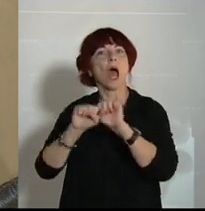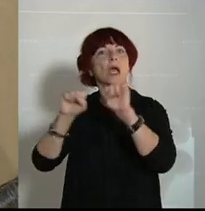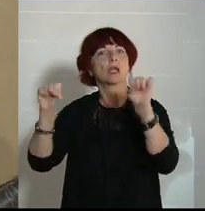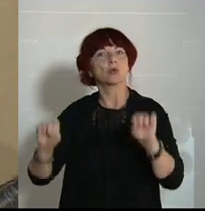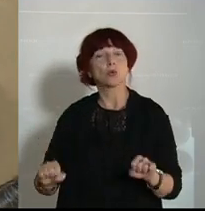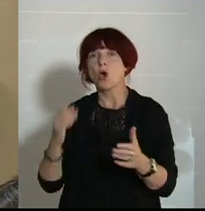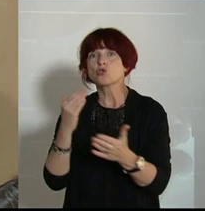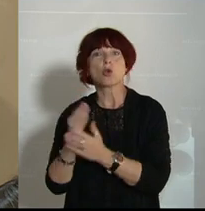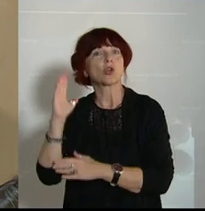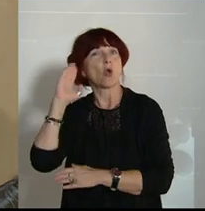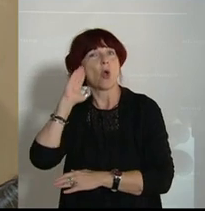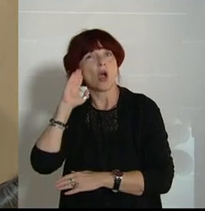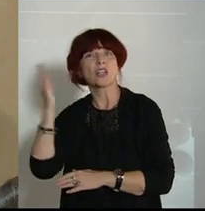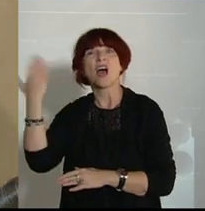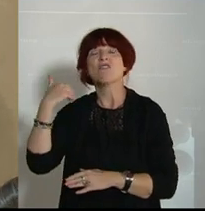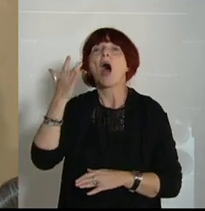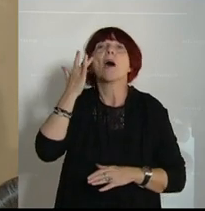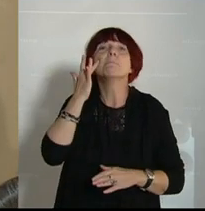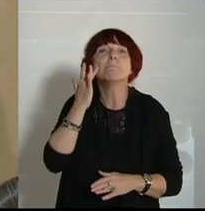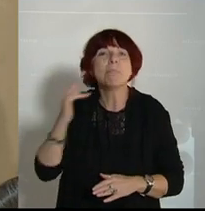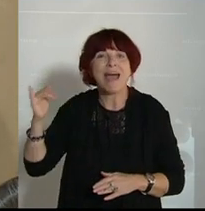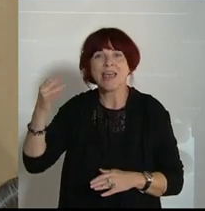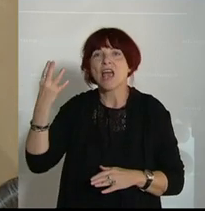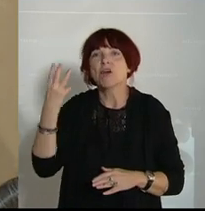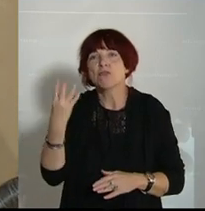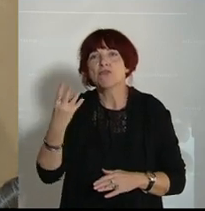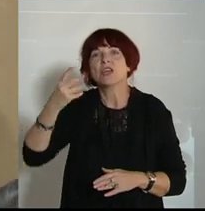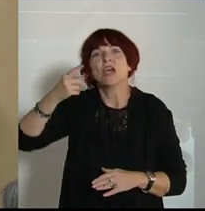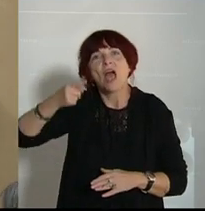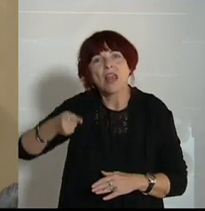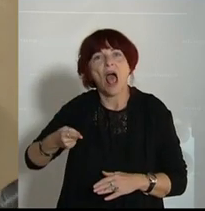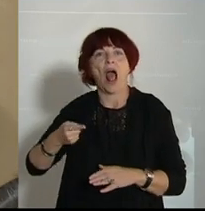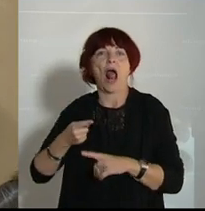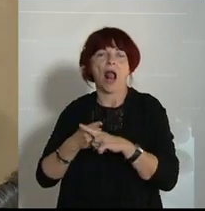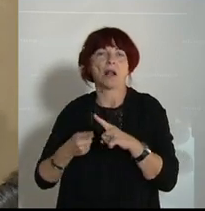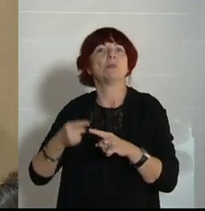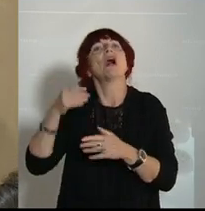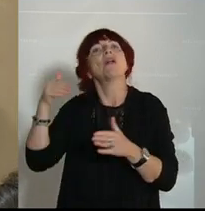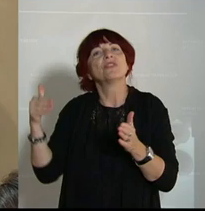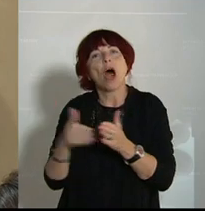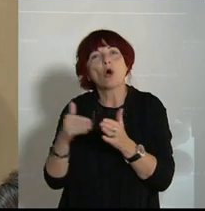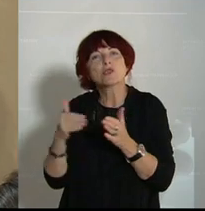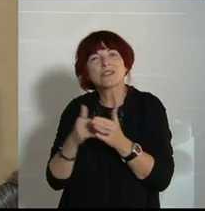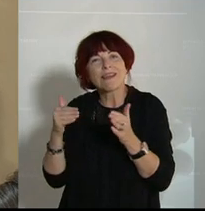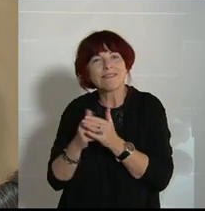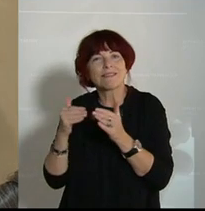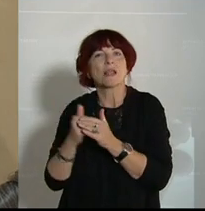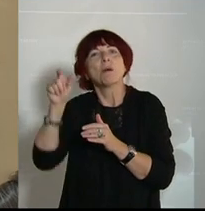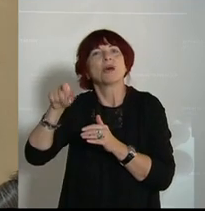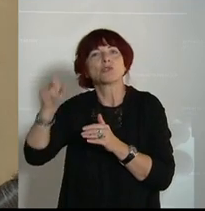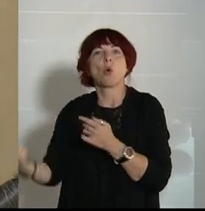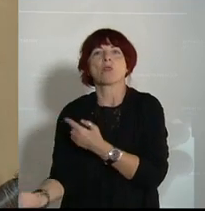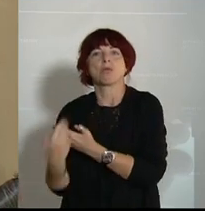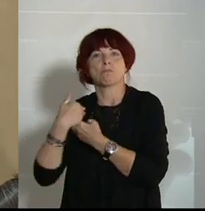alleine im Monat Mai 4.500 illegale Grenzübertritte gegeben hat. Und die